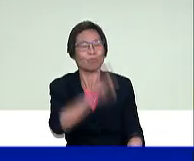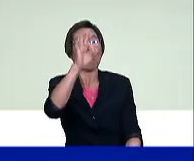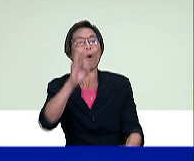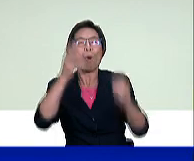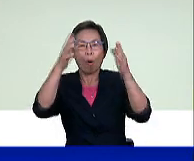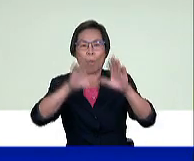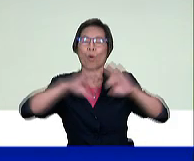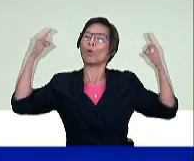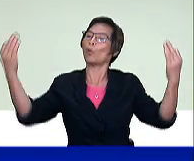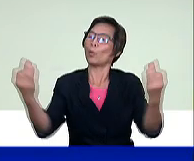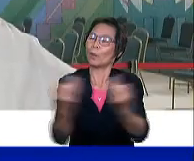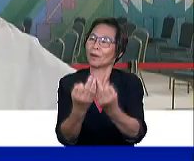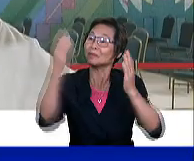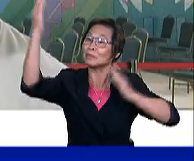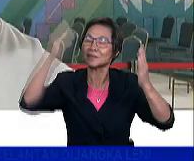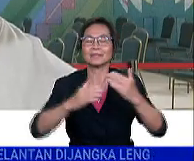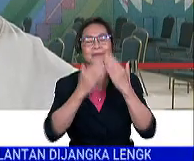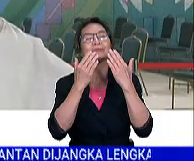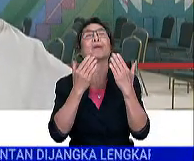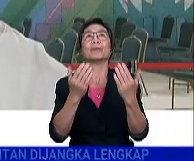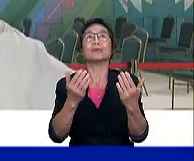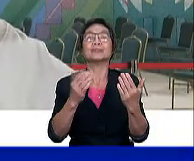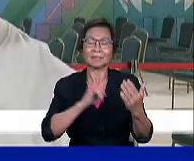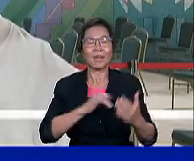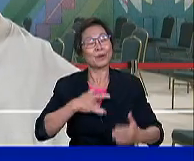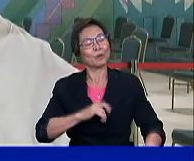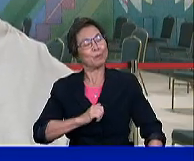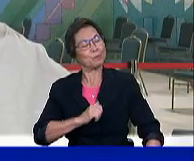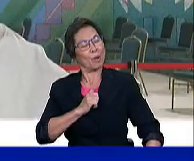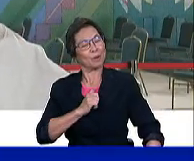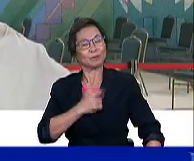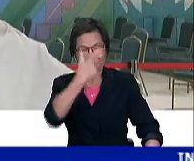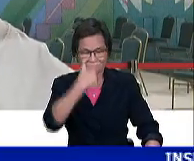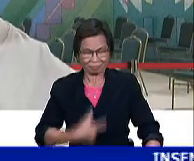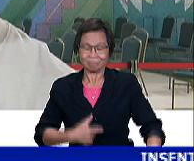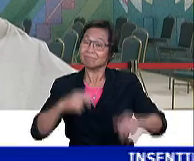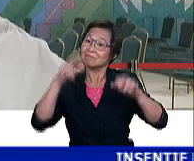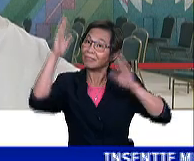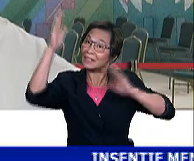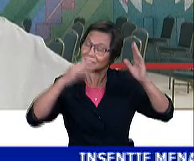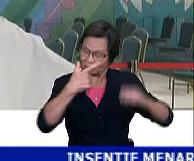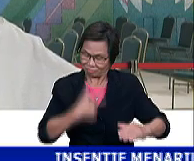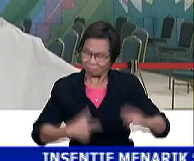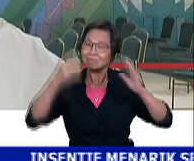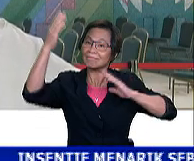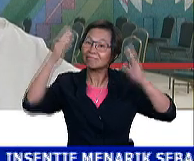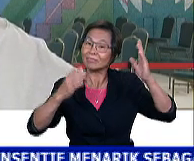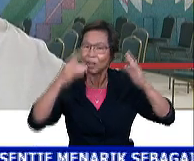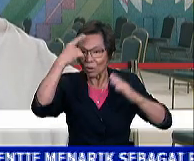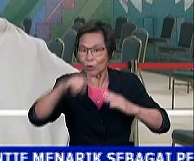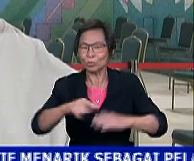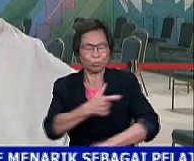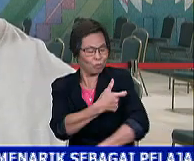keluarga Malaysia. Alhamdulillah yang mana saya merasa bangga sebagai salah seorang rakyat Malaysia untuk